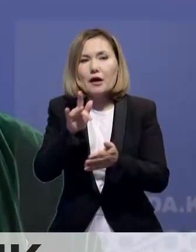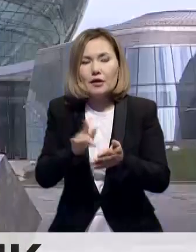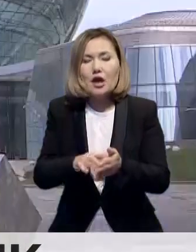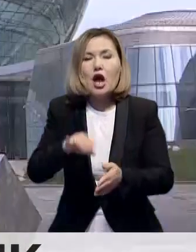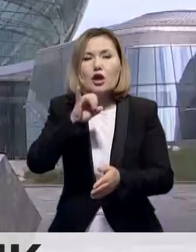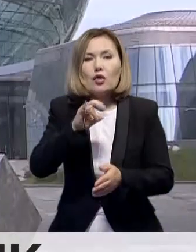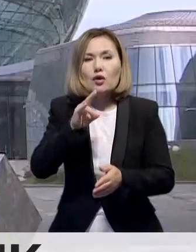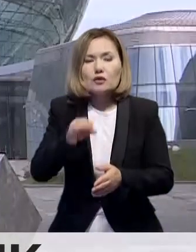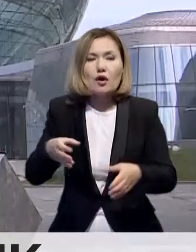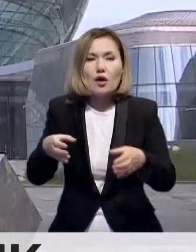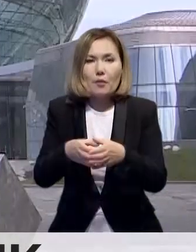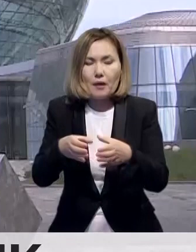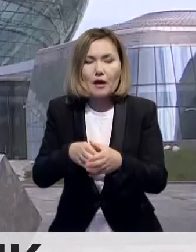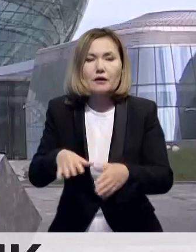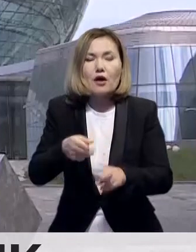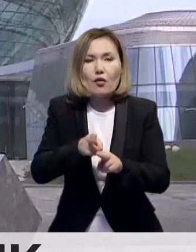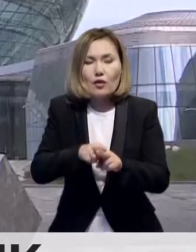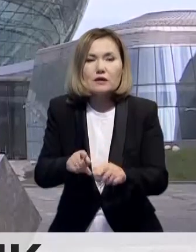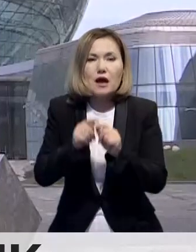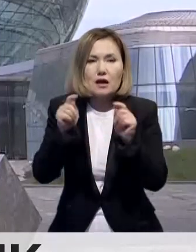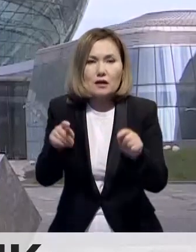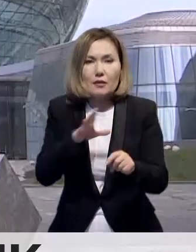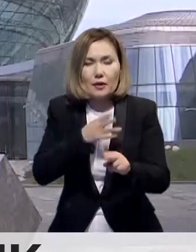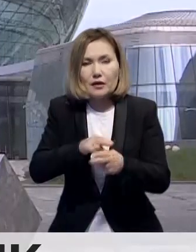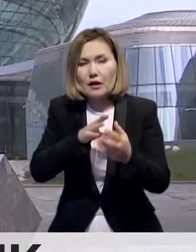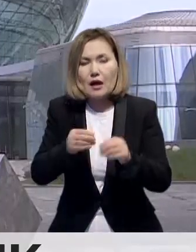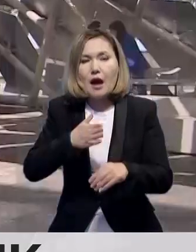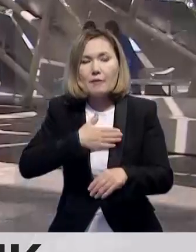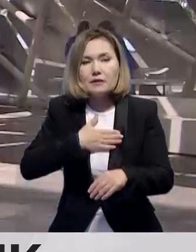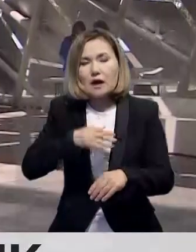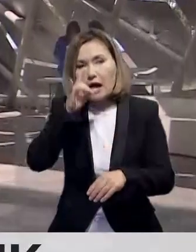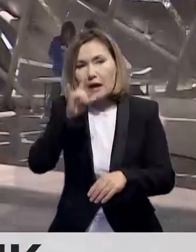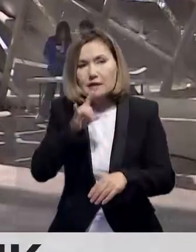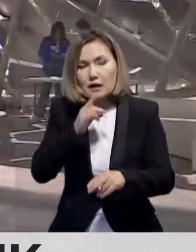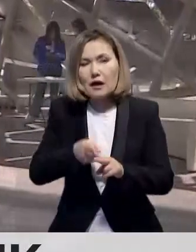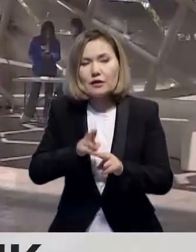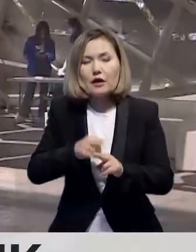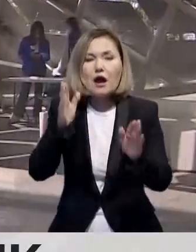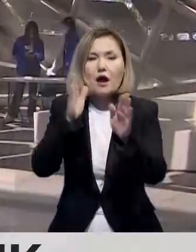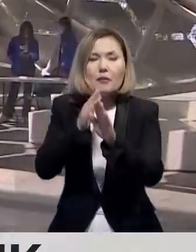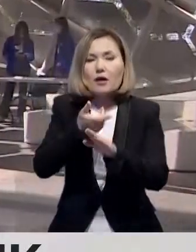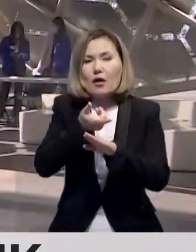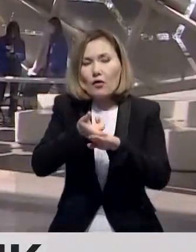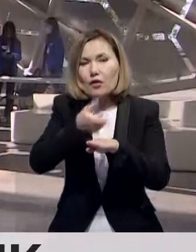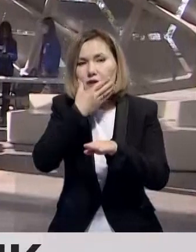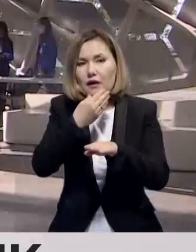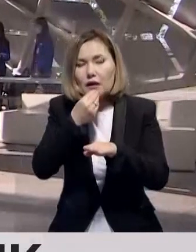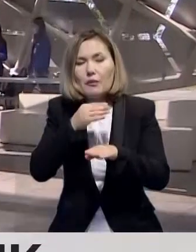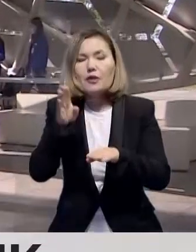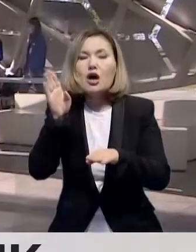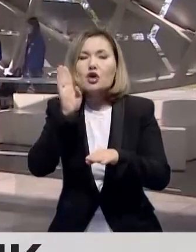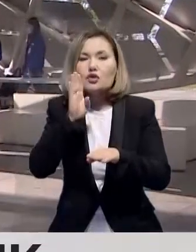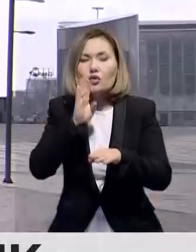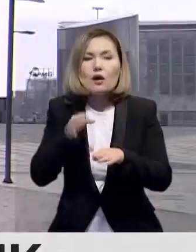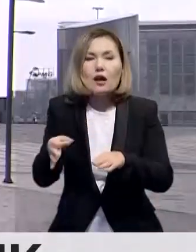ЮНЕСКО биросының өңірлік көп салалы кенсес ұқырылады. Біздің тарап климат, биу алуан түрлілік және су ресурстарында